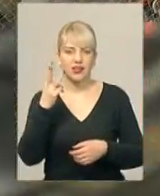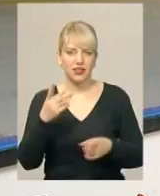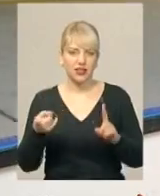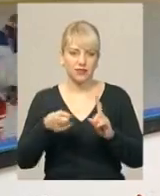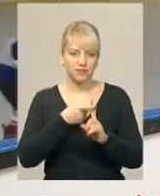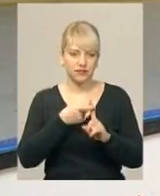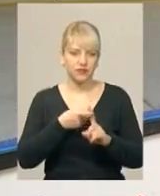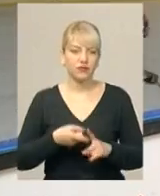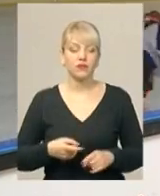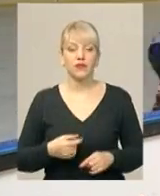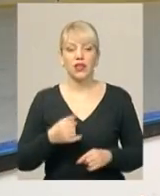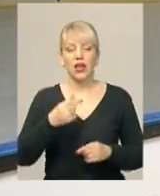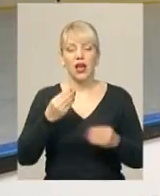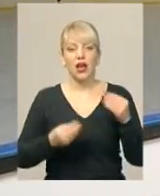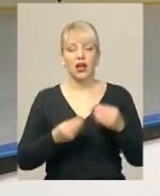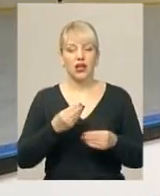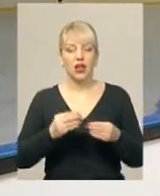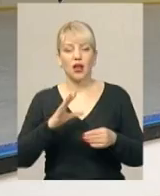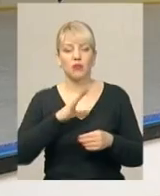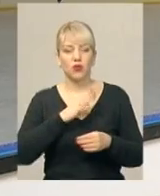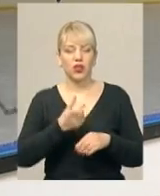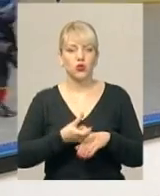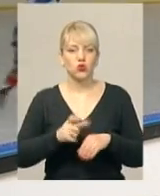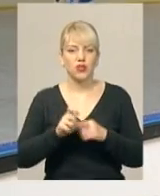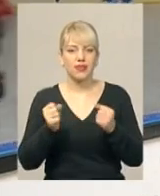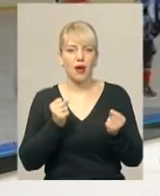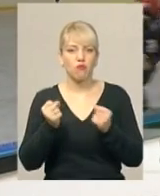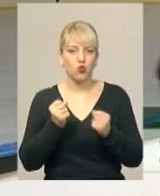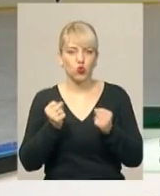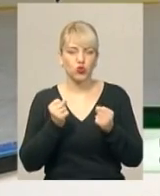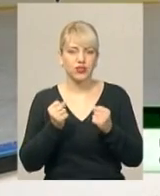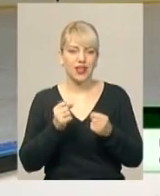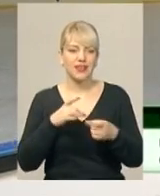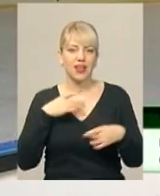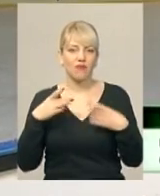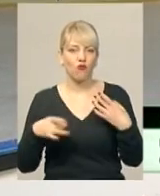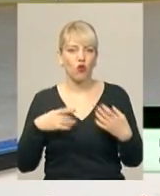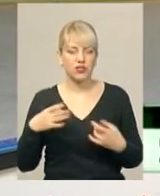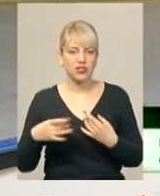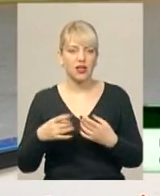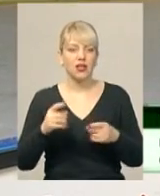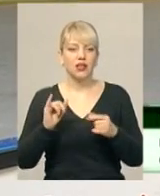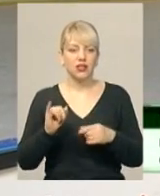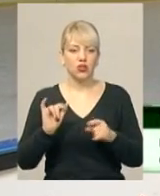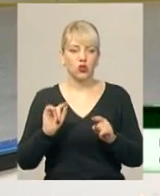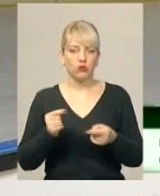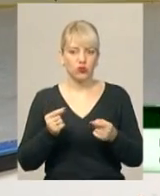рахунок. Гра дуже була така напружена і нервозна. Тому